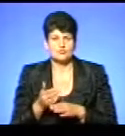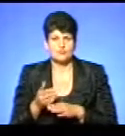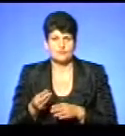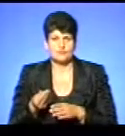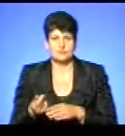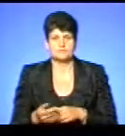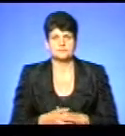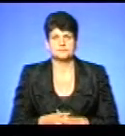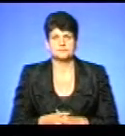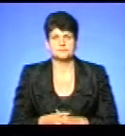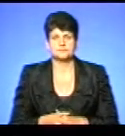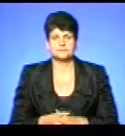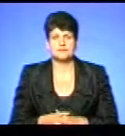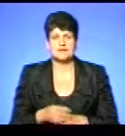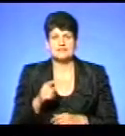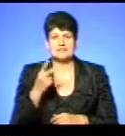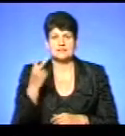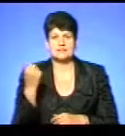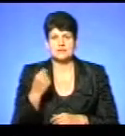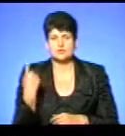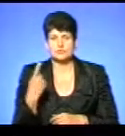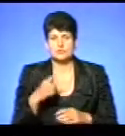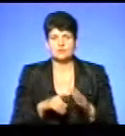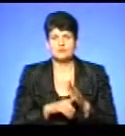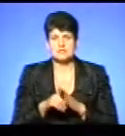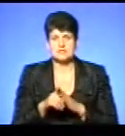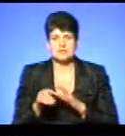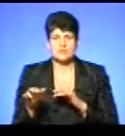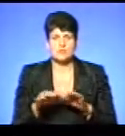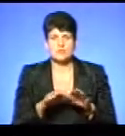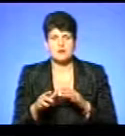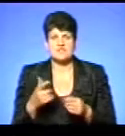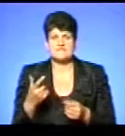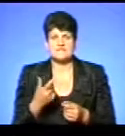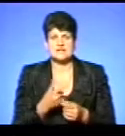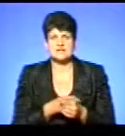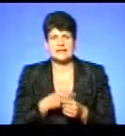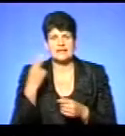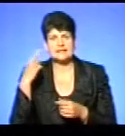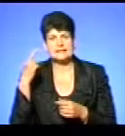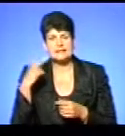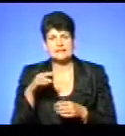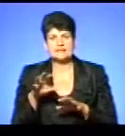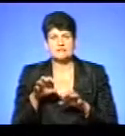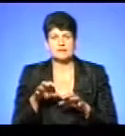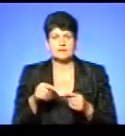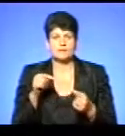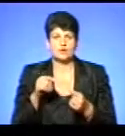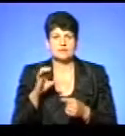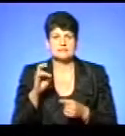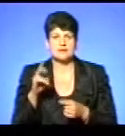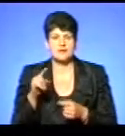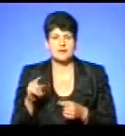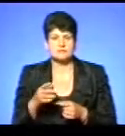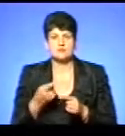цих боргах. За два тижні в області розпочнеться кампанія з вакцинації диких тварин проти сказу. Про це нам сьогодні